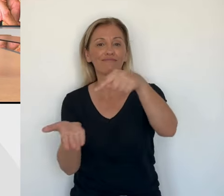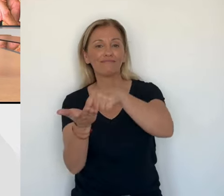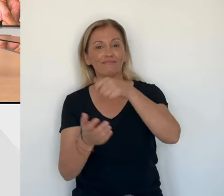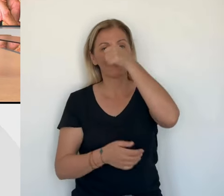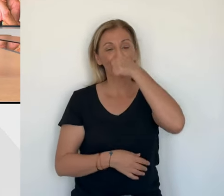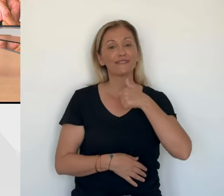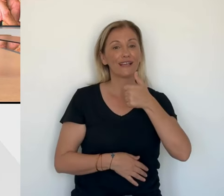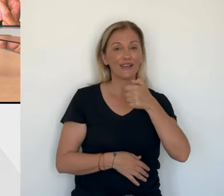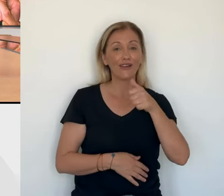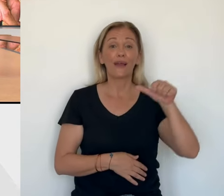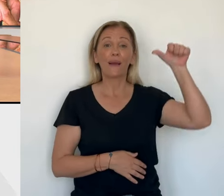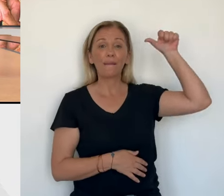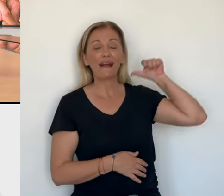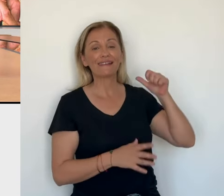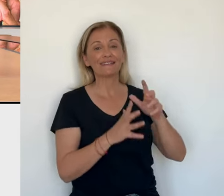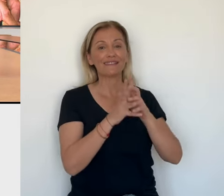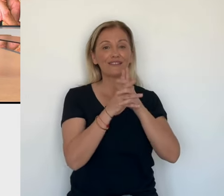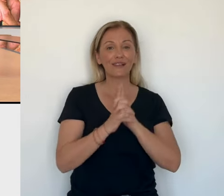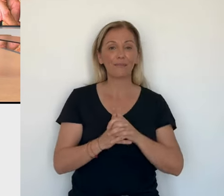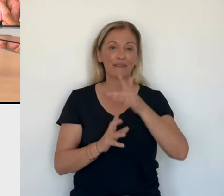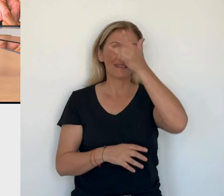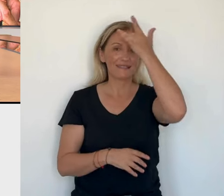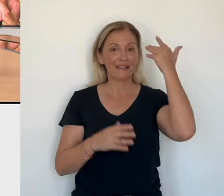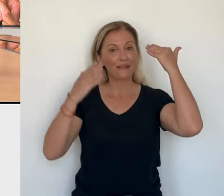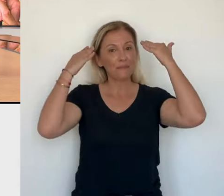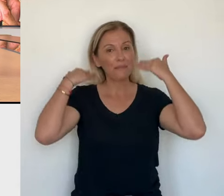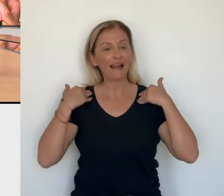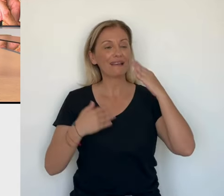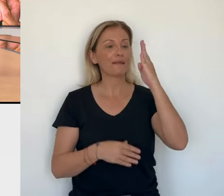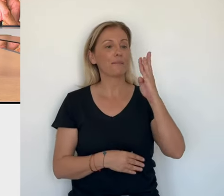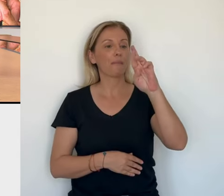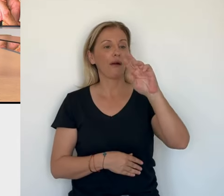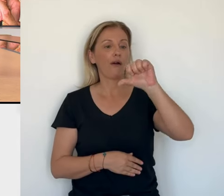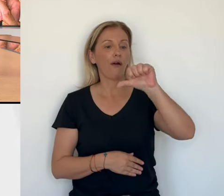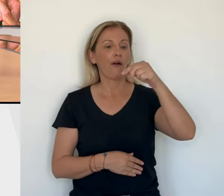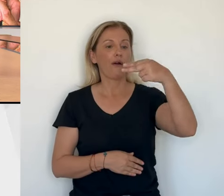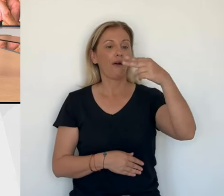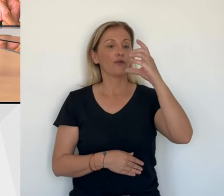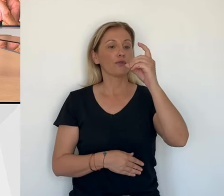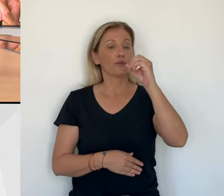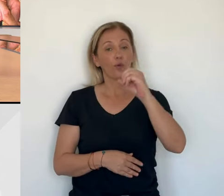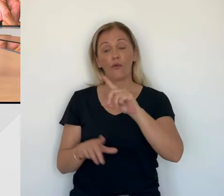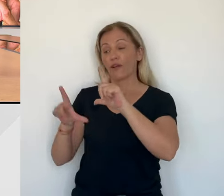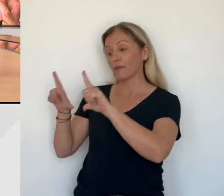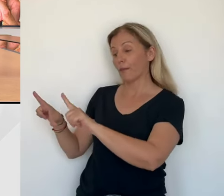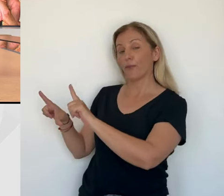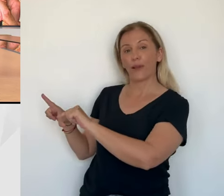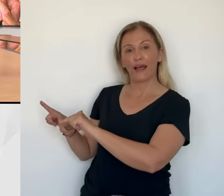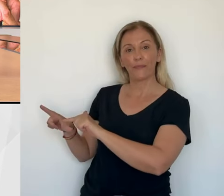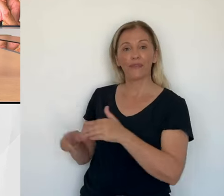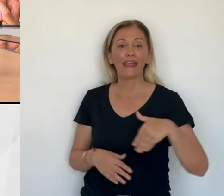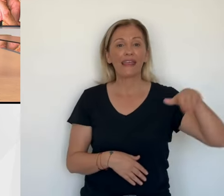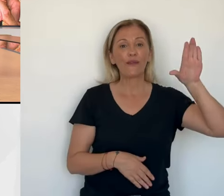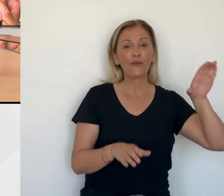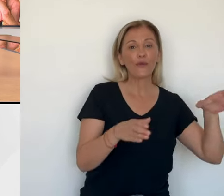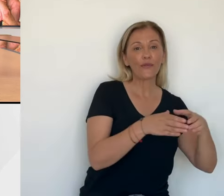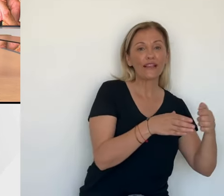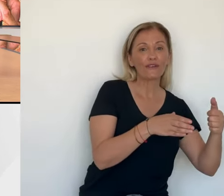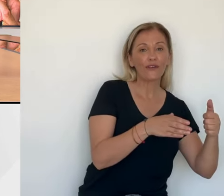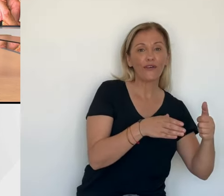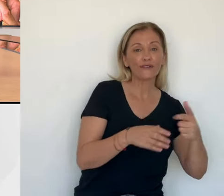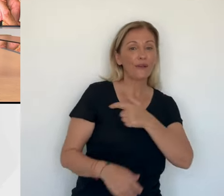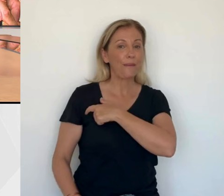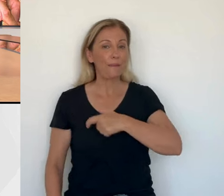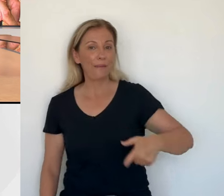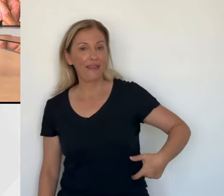la Corse de façon permanente. Avant cela, il a été présenté ce mardi dans la chapelle Sainte-Marie de Brande. Présentation en présence des élus de la